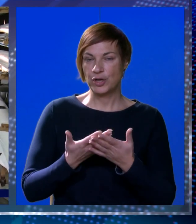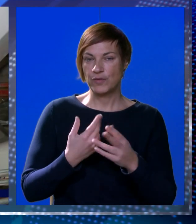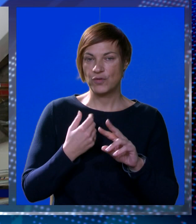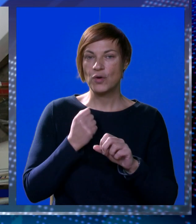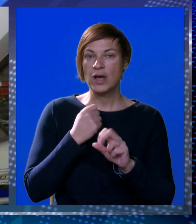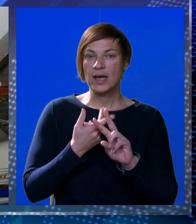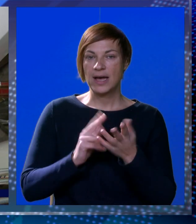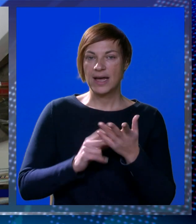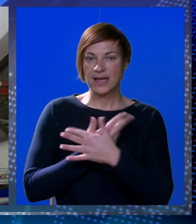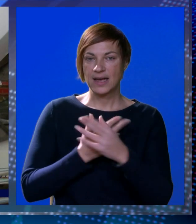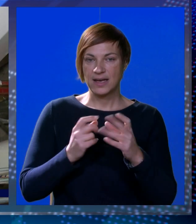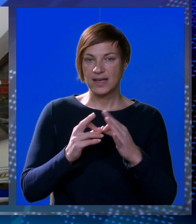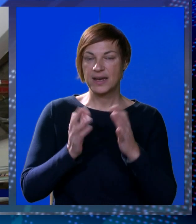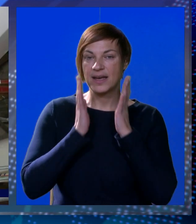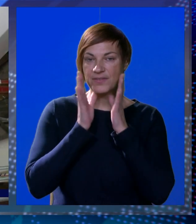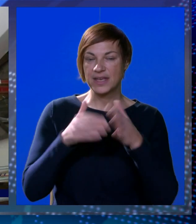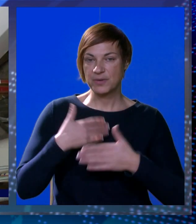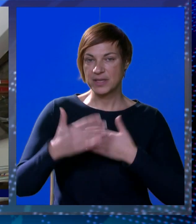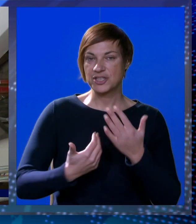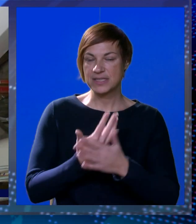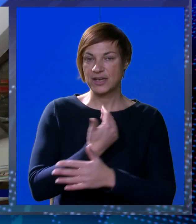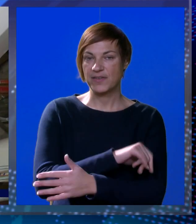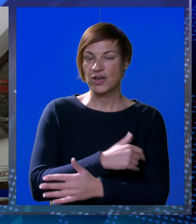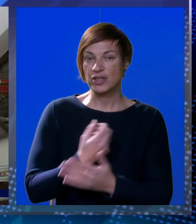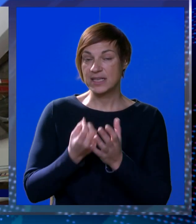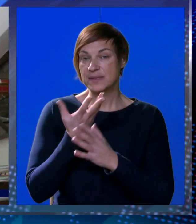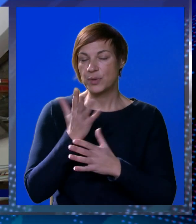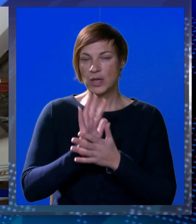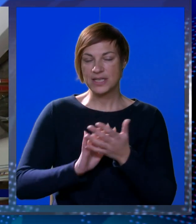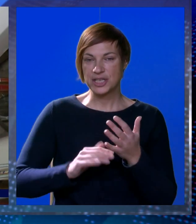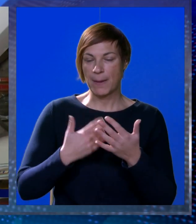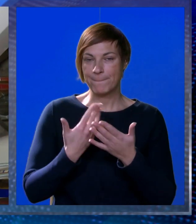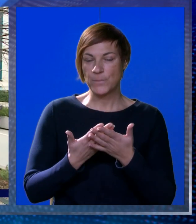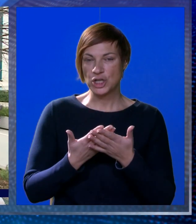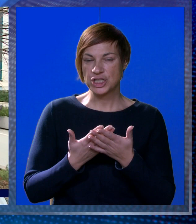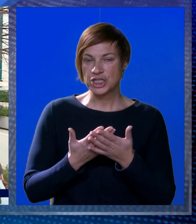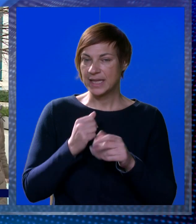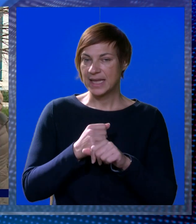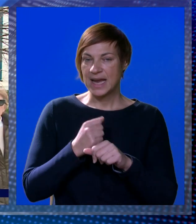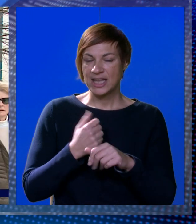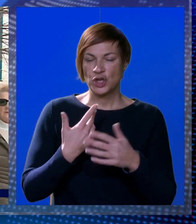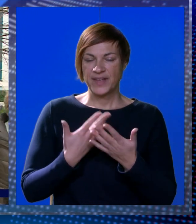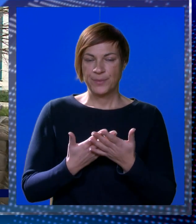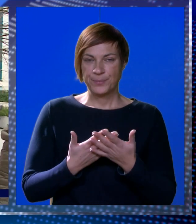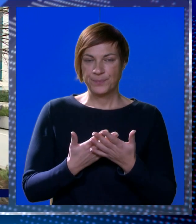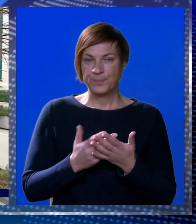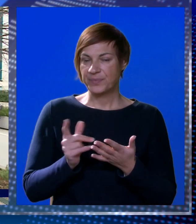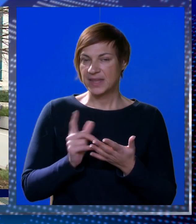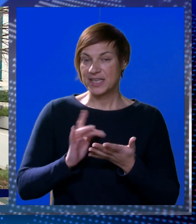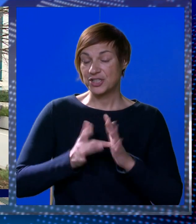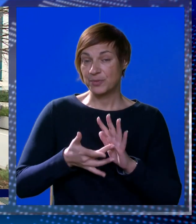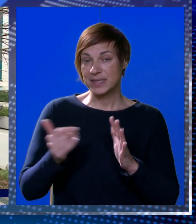znači vaslažu kluba Neptun hangara, vjerujem da ćemo, evo i za nove godine s proljeća, definitivno stari hangar rušiti, gradit novi,